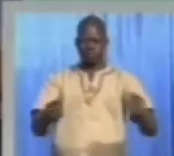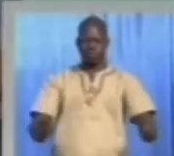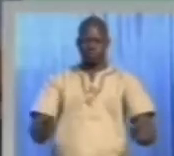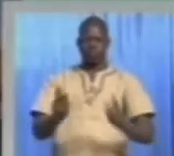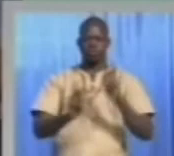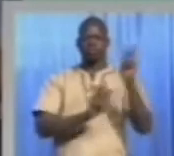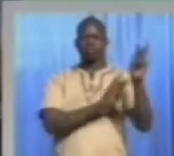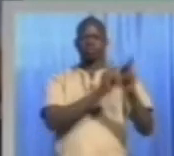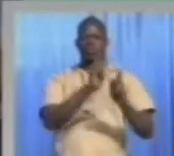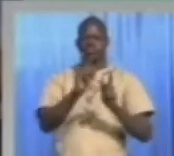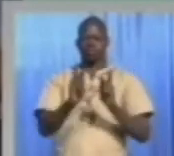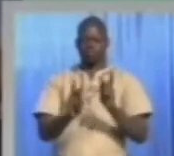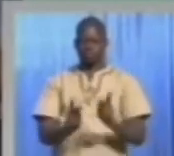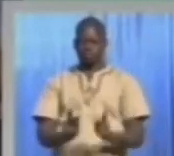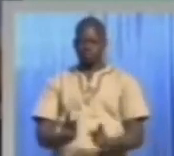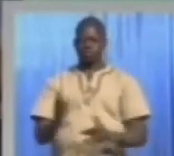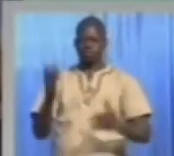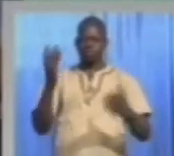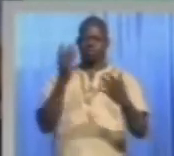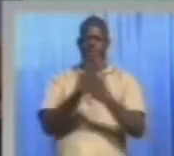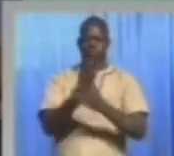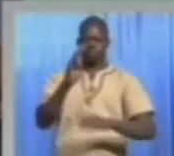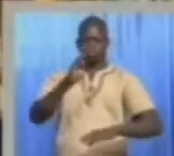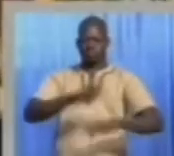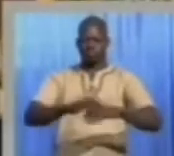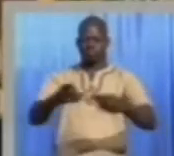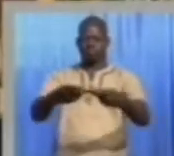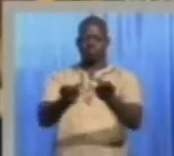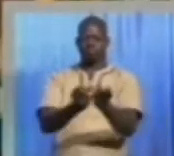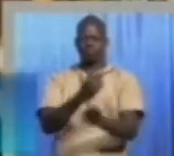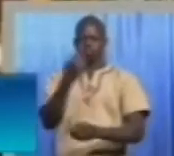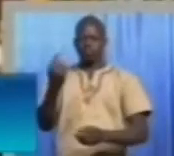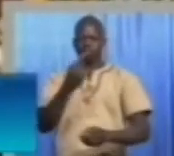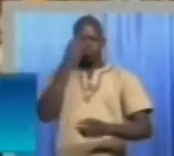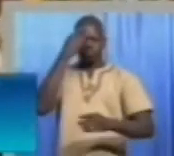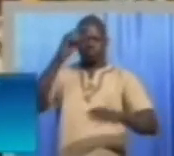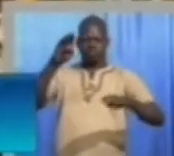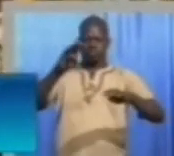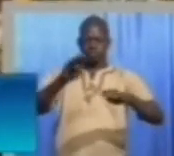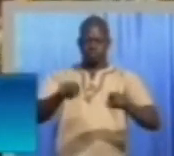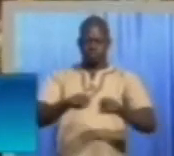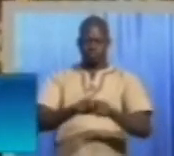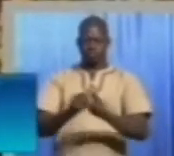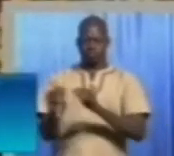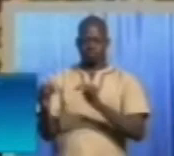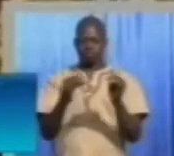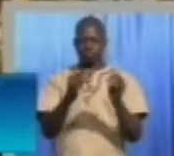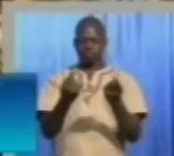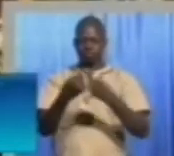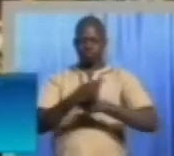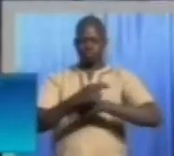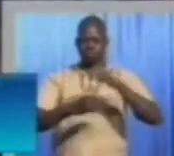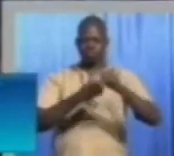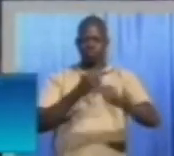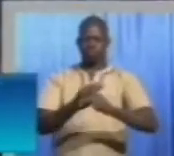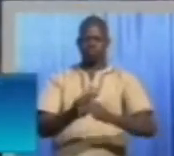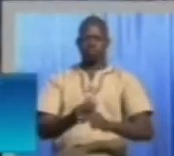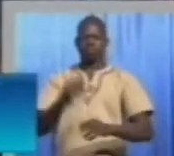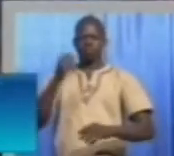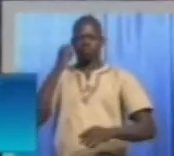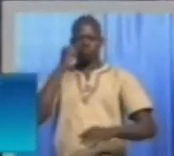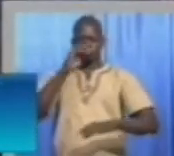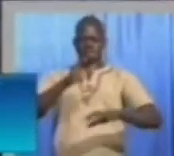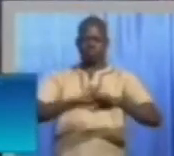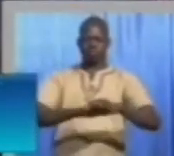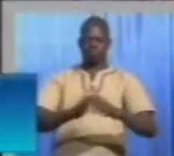société civile à empêcher sa mise en œuvre. Toujours pour ce même combat, une journée nationale de protestation est prévue